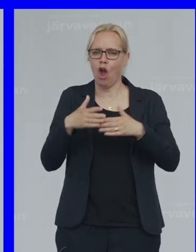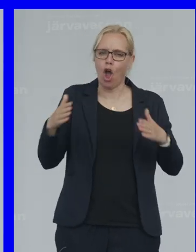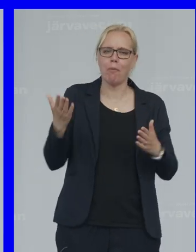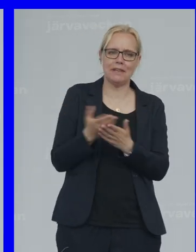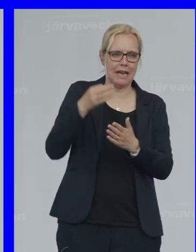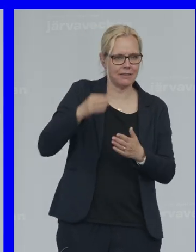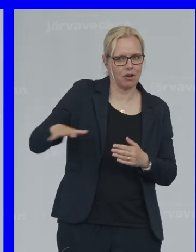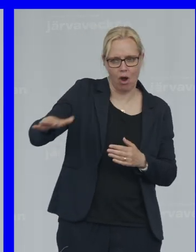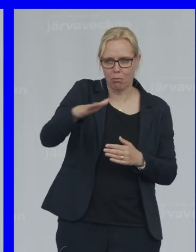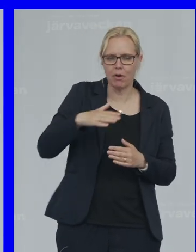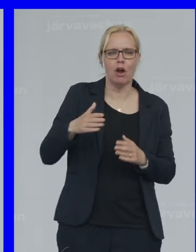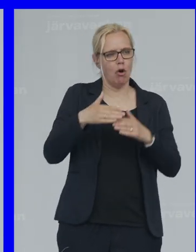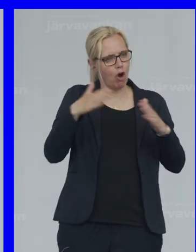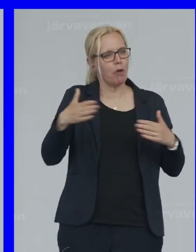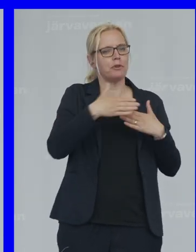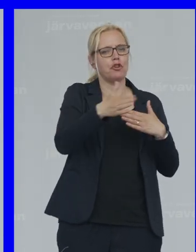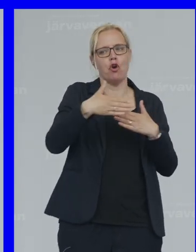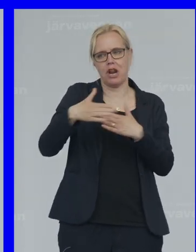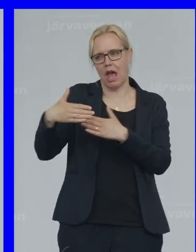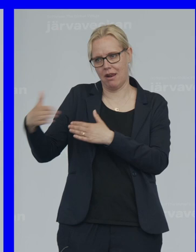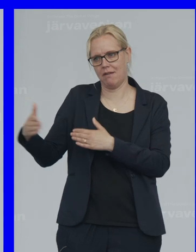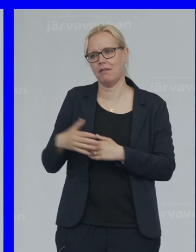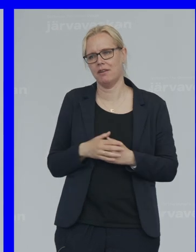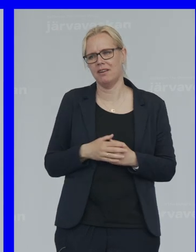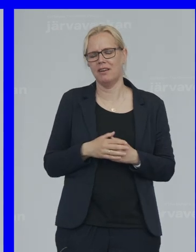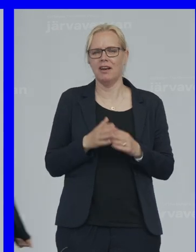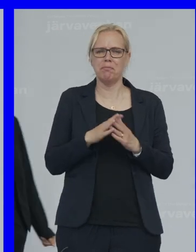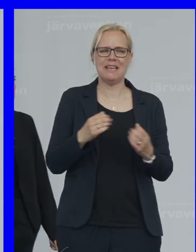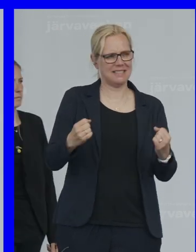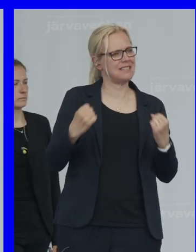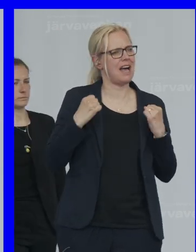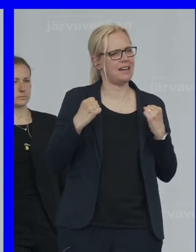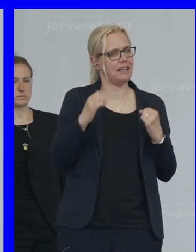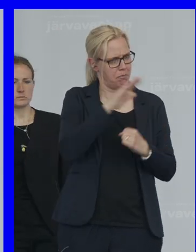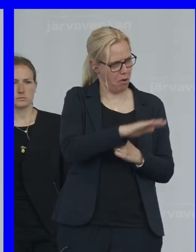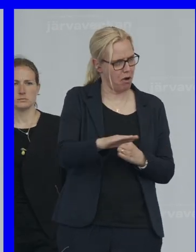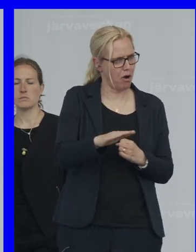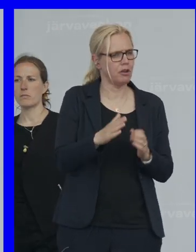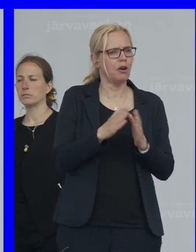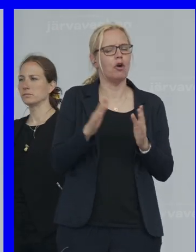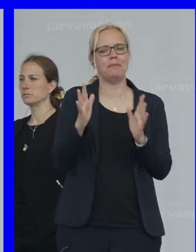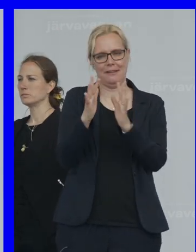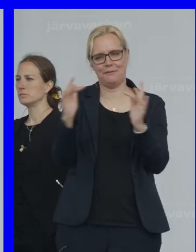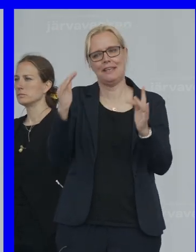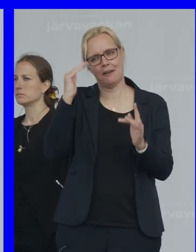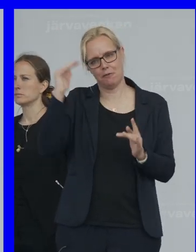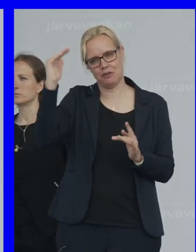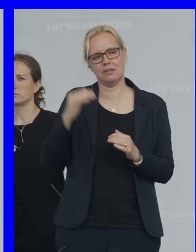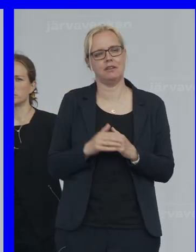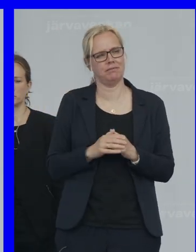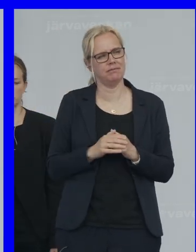landskap Och öppna dörrar Med starka barn Och med fria vuxna